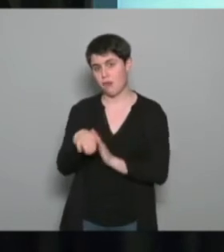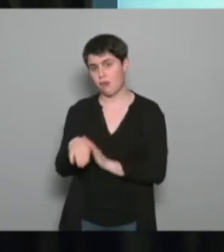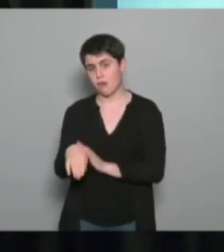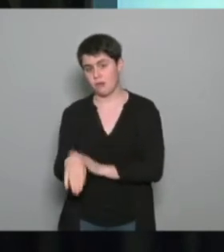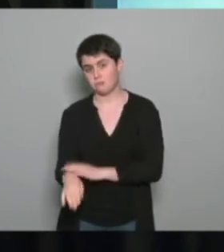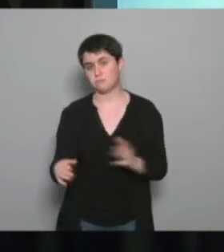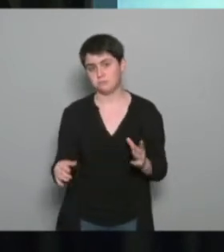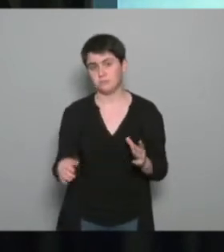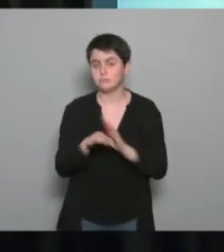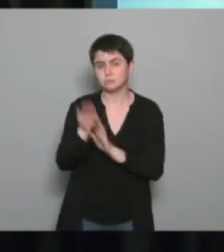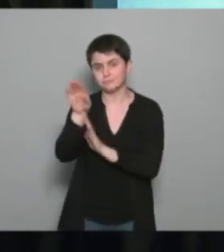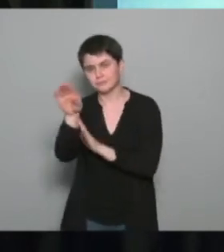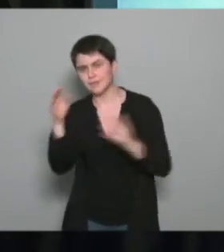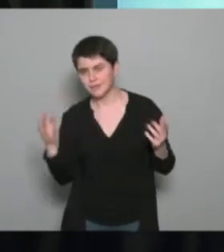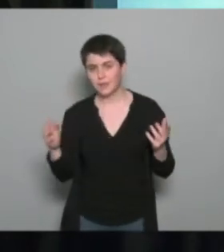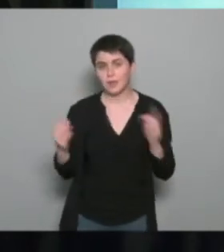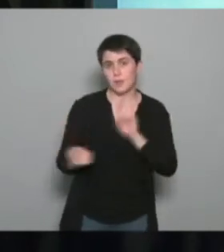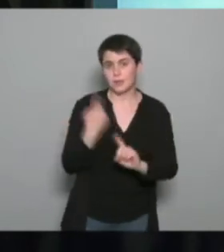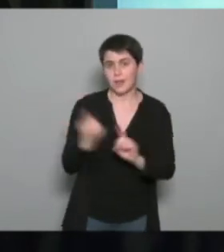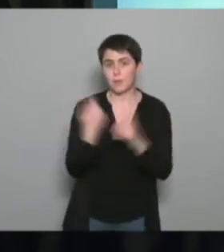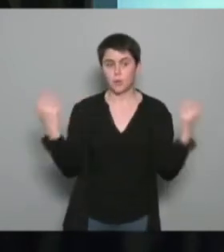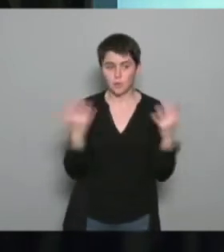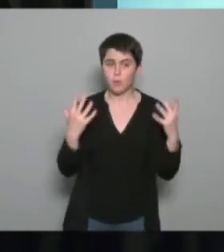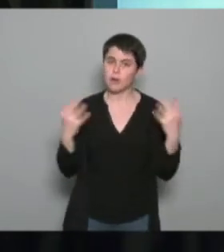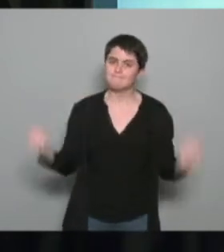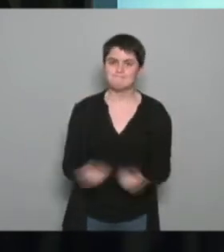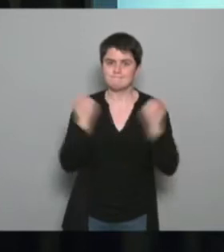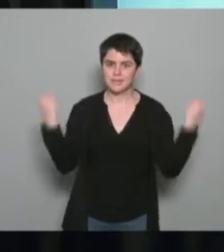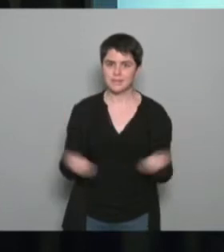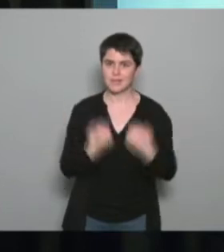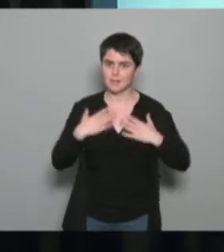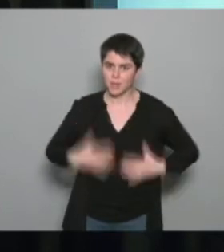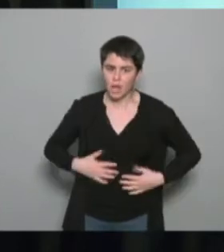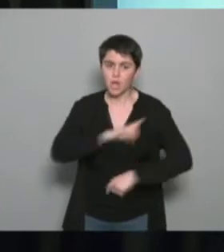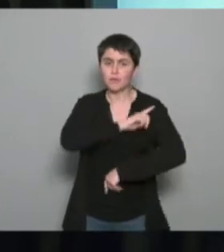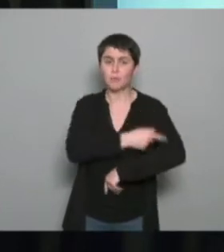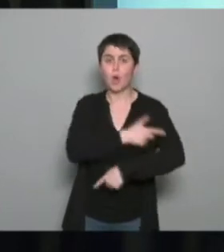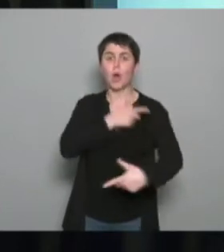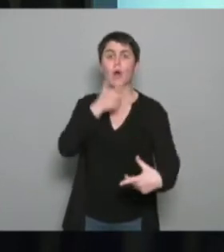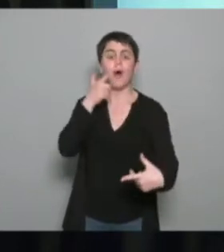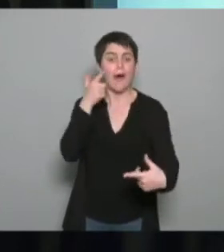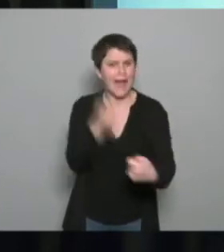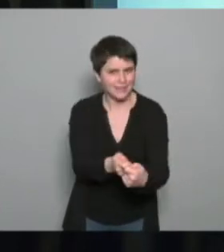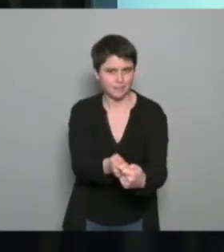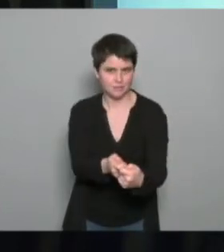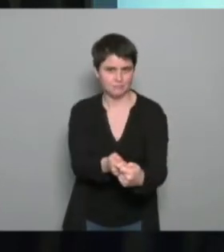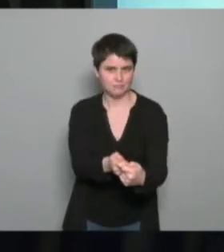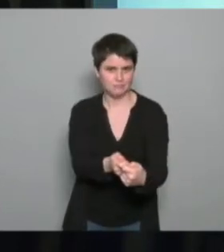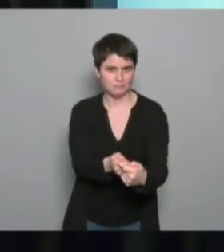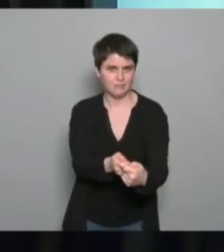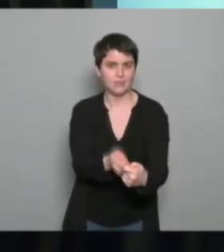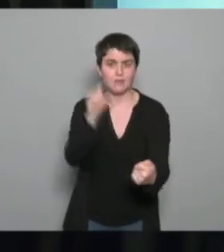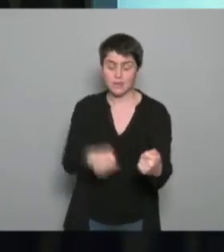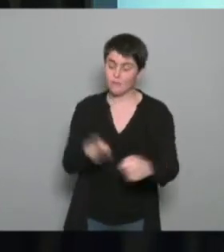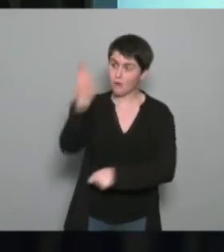santé de pratiquer une activité sportive adaptée c'est pas le tout de faire n'importe quoi donc il faut qu'on ait dans notre maillage territorial